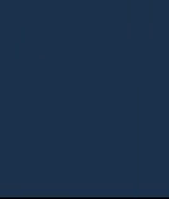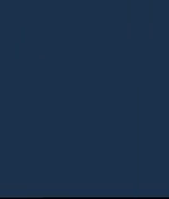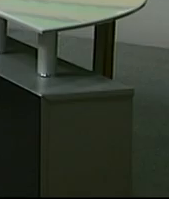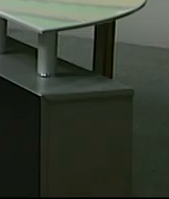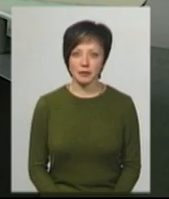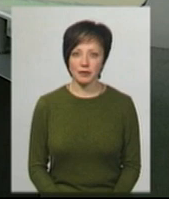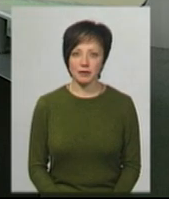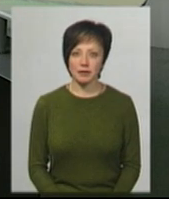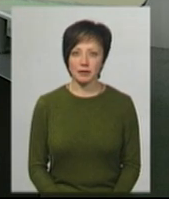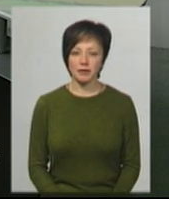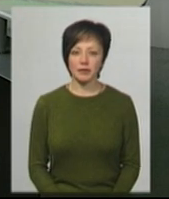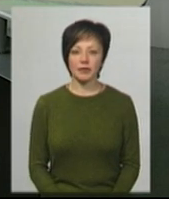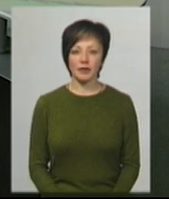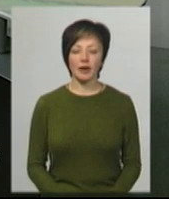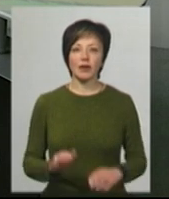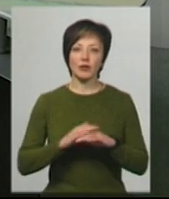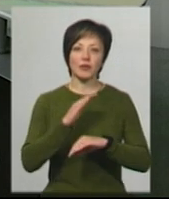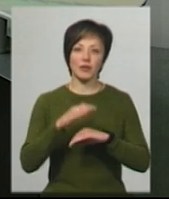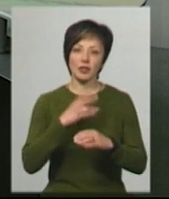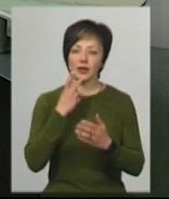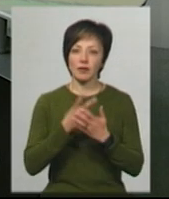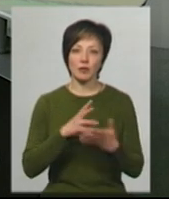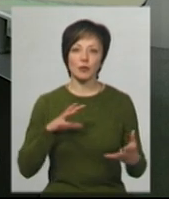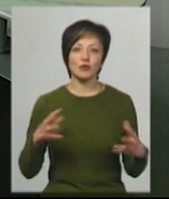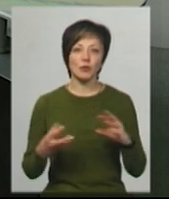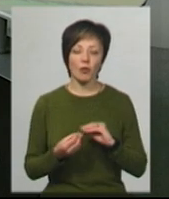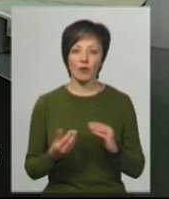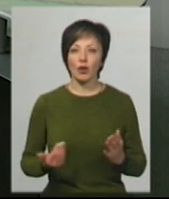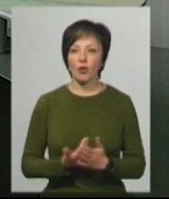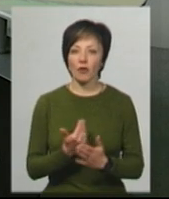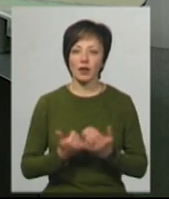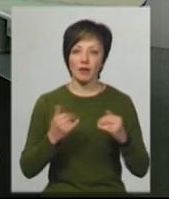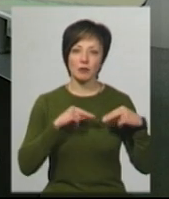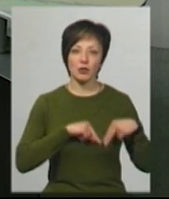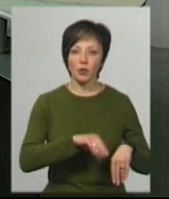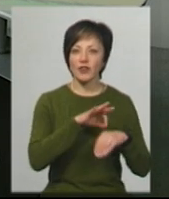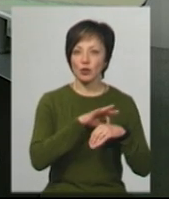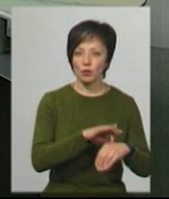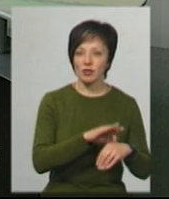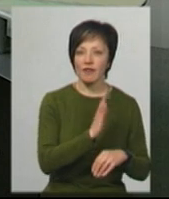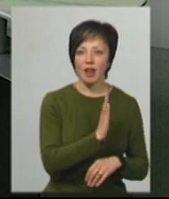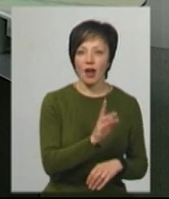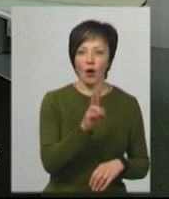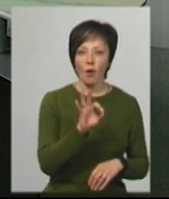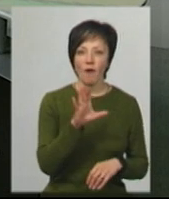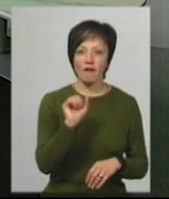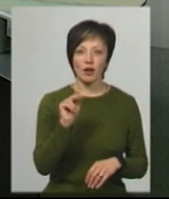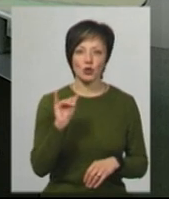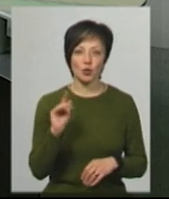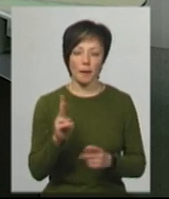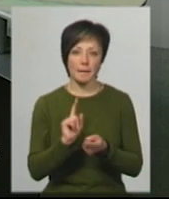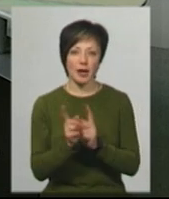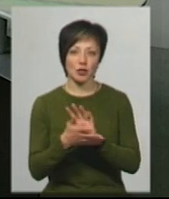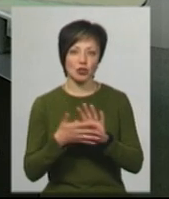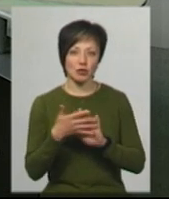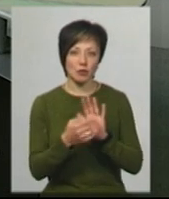Музика Доброго вечора. Ви дивитесь підсумковий випуск новин. У студії для вас працює ведуча Валерія Ковальчук. На жестову